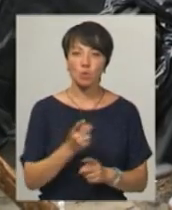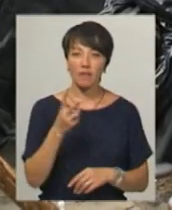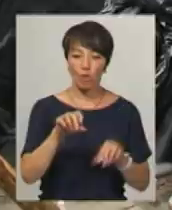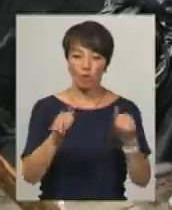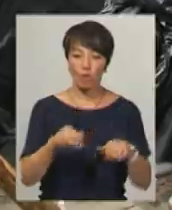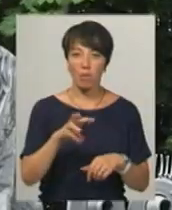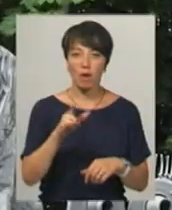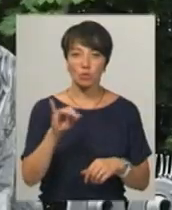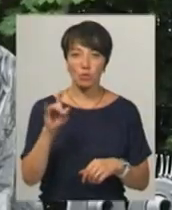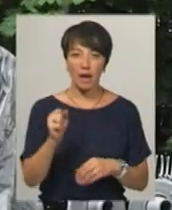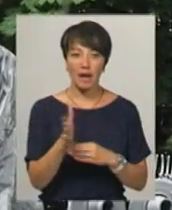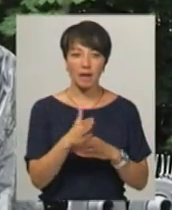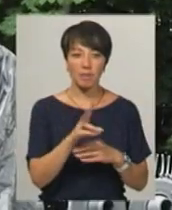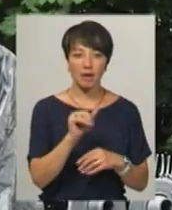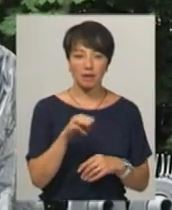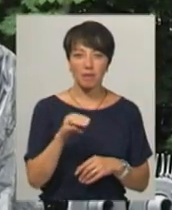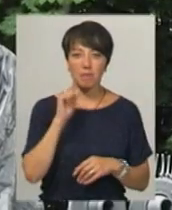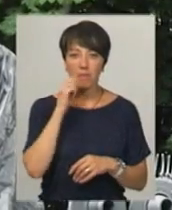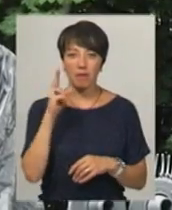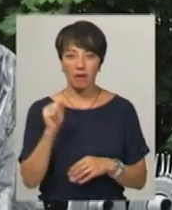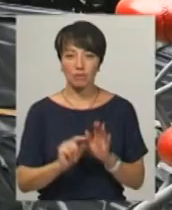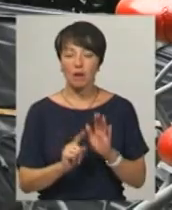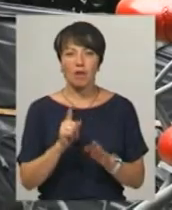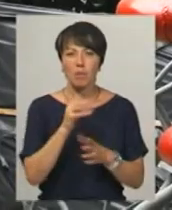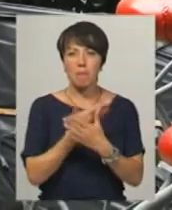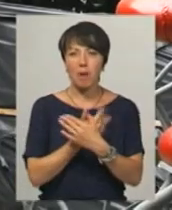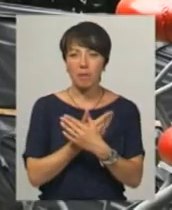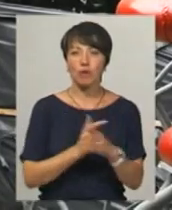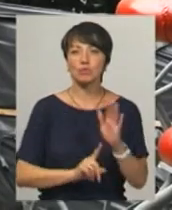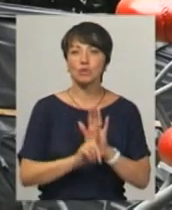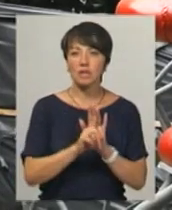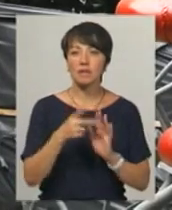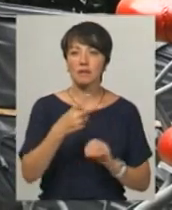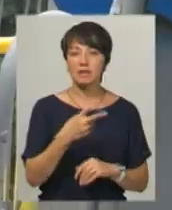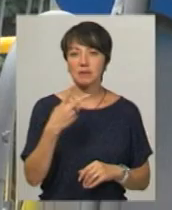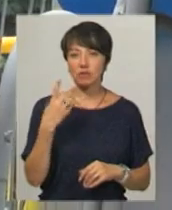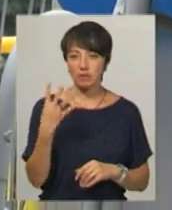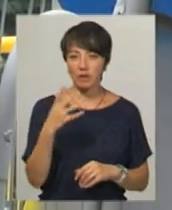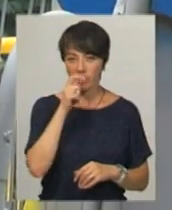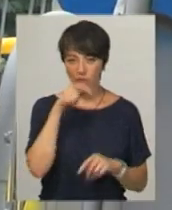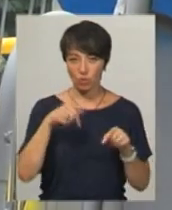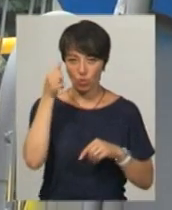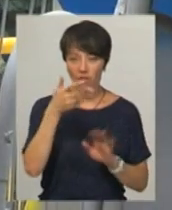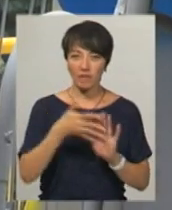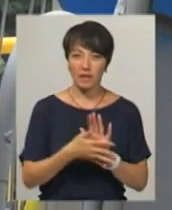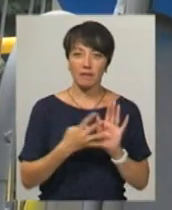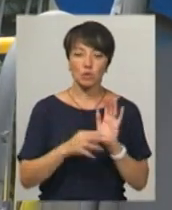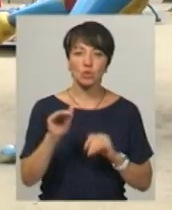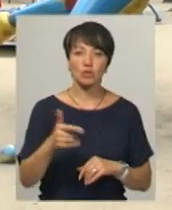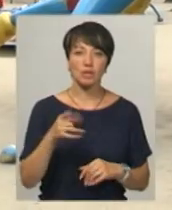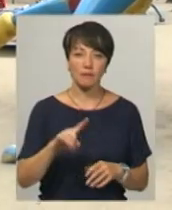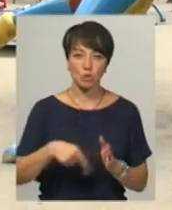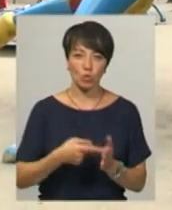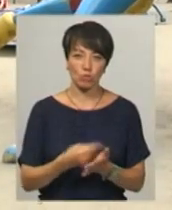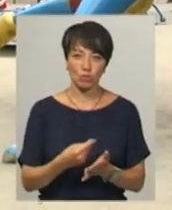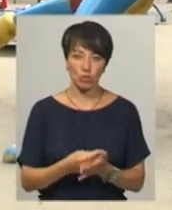двох фігур Мазура, таких як риба, кит та бабка, розпочали 24 квітня цього року. На них, за словами Василя Новачка, витратили 90 тисяч гривень